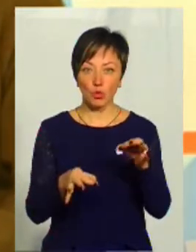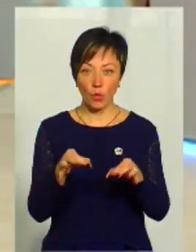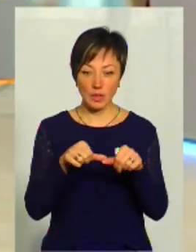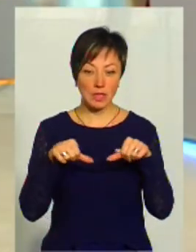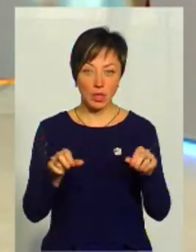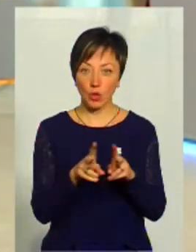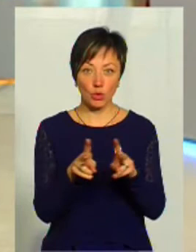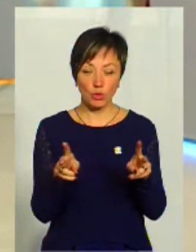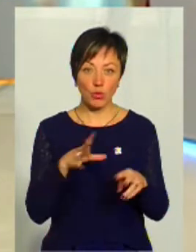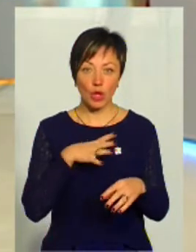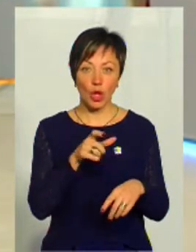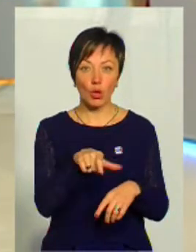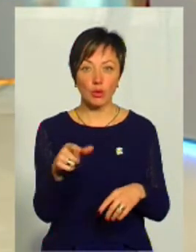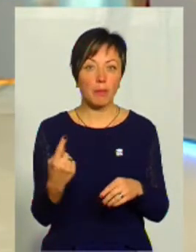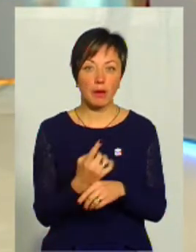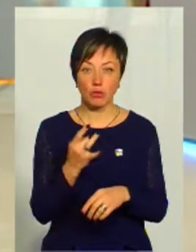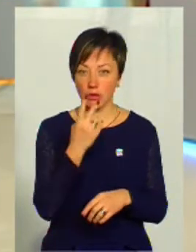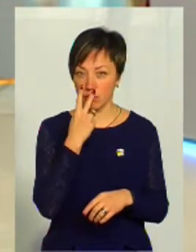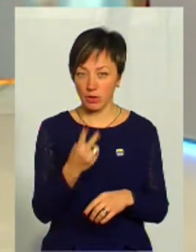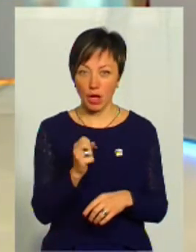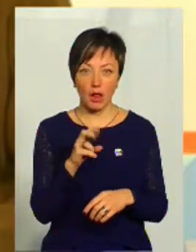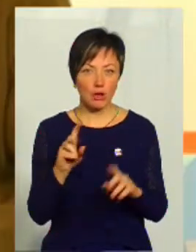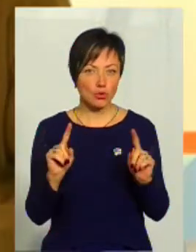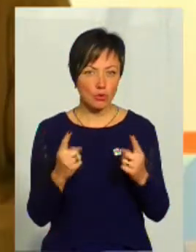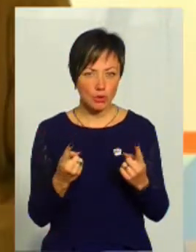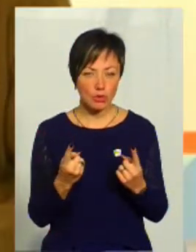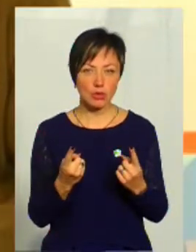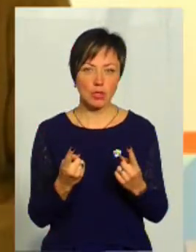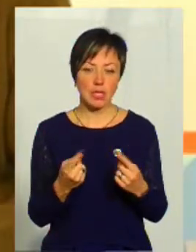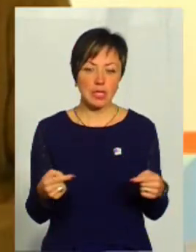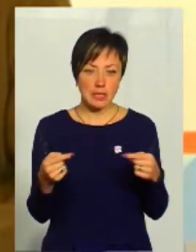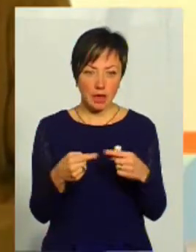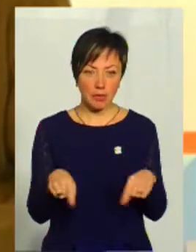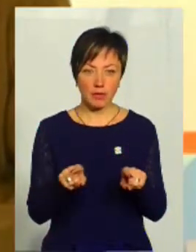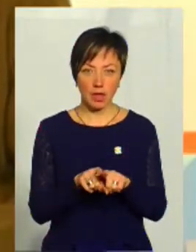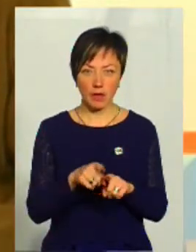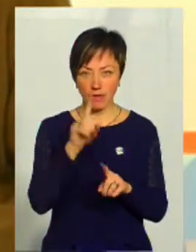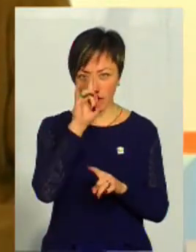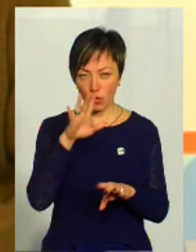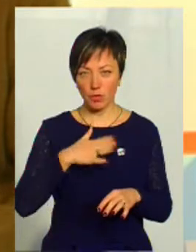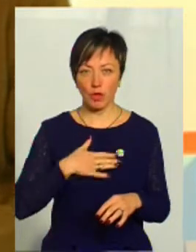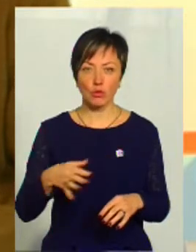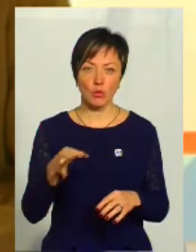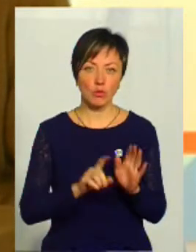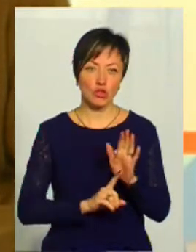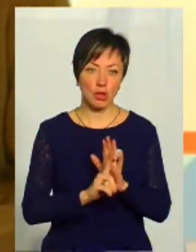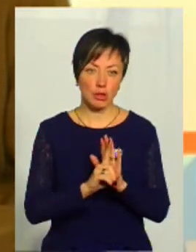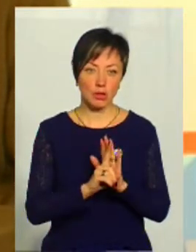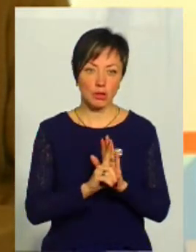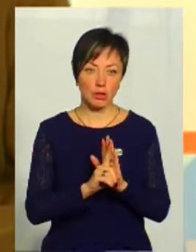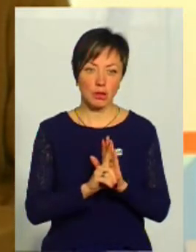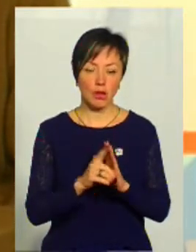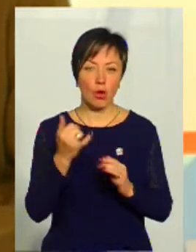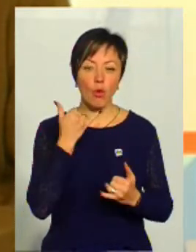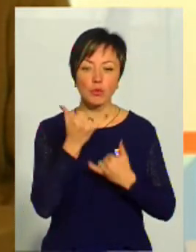засіданні. Ніхто там, були такі люди, яких перший раз бачили. Але чомусь самих таких відомих в нашій області починали